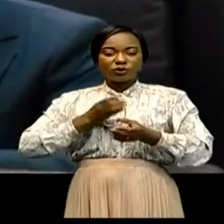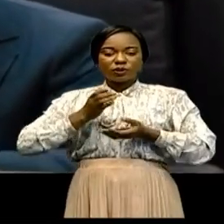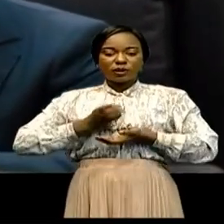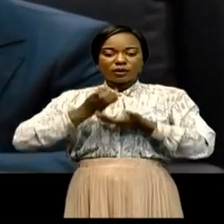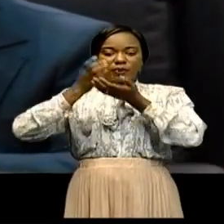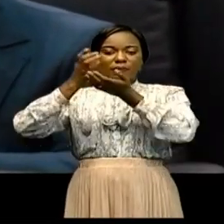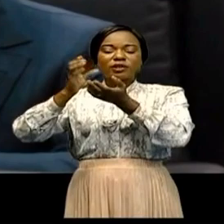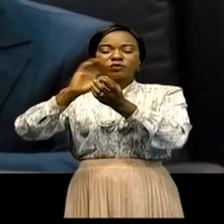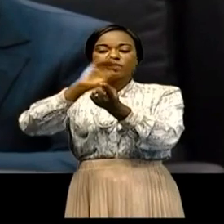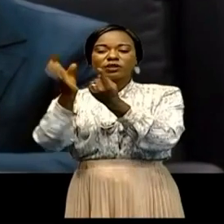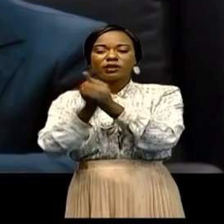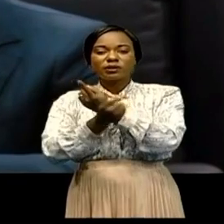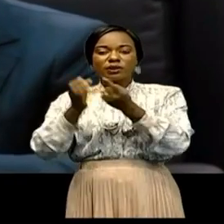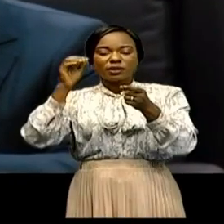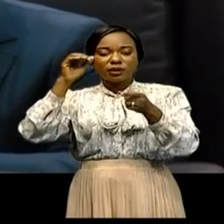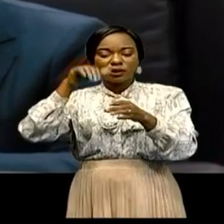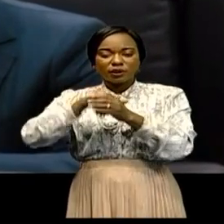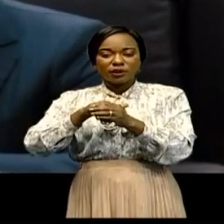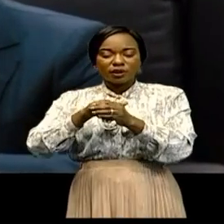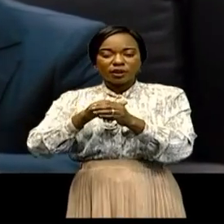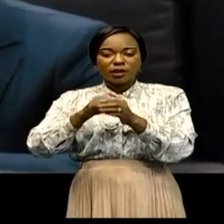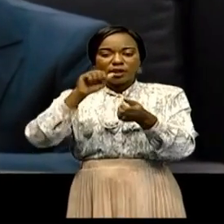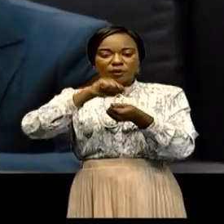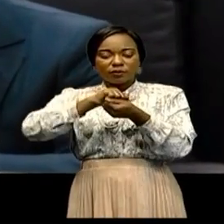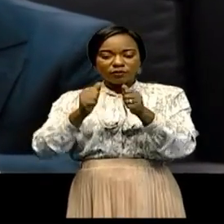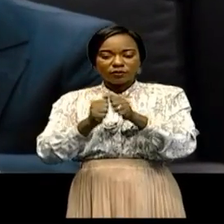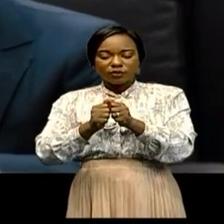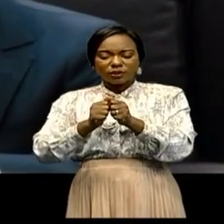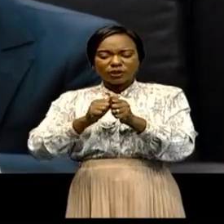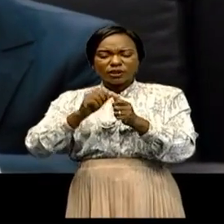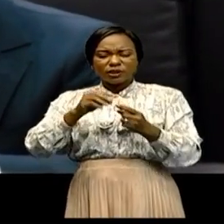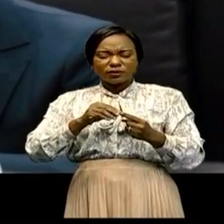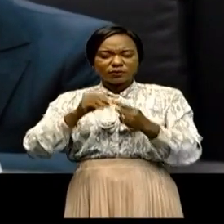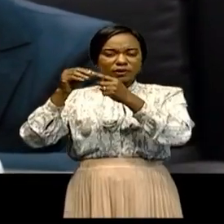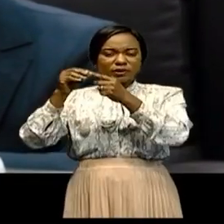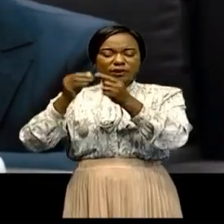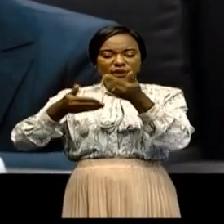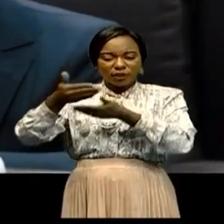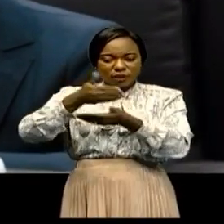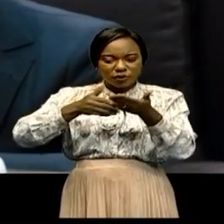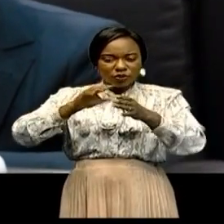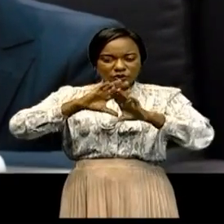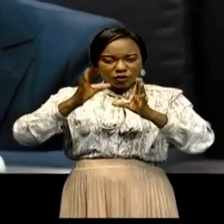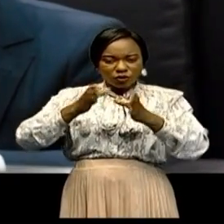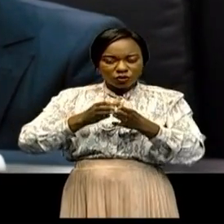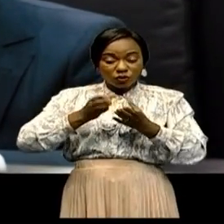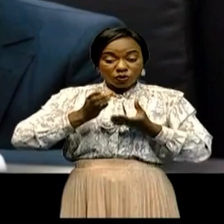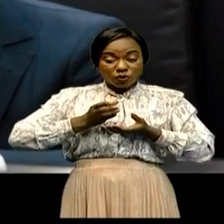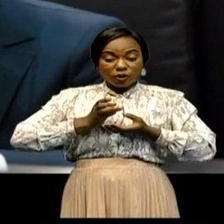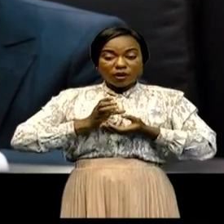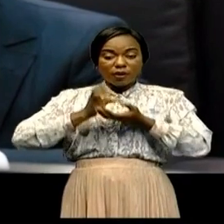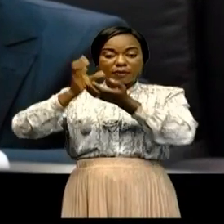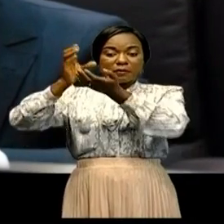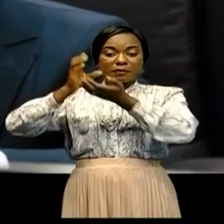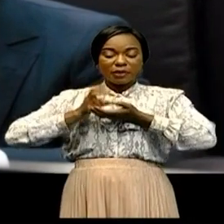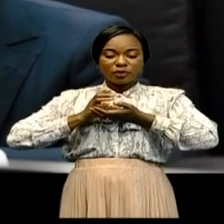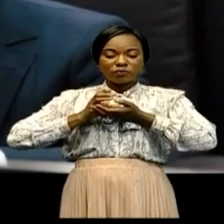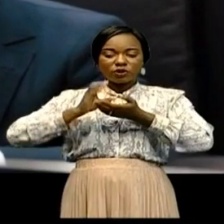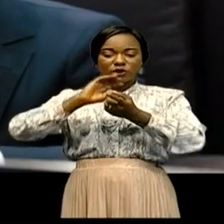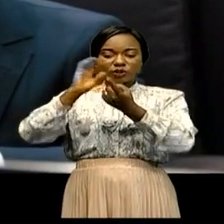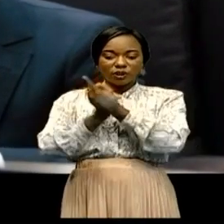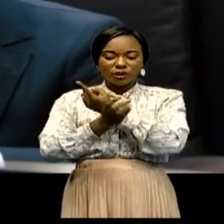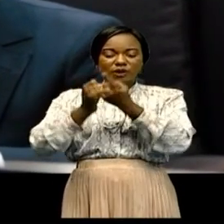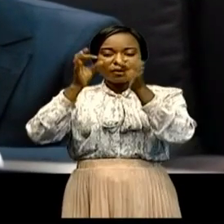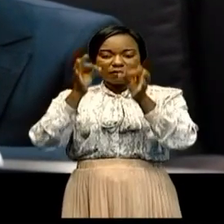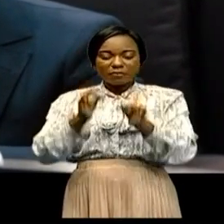culturel dont les processus nécessitent non seulement le retour de notre héritage culturel sur le sol congolais, mais